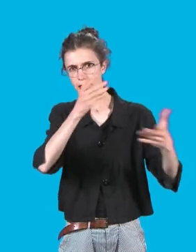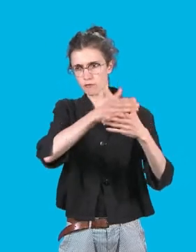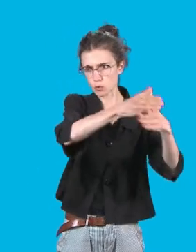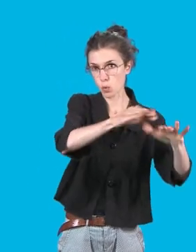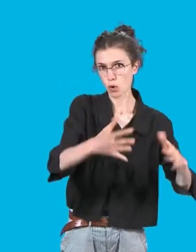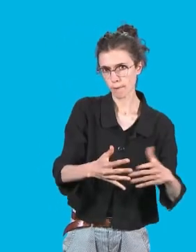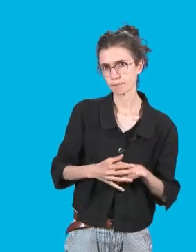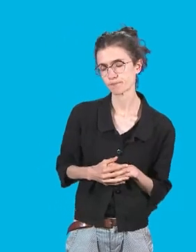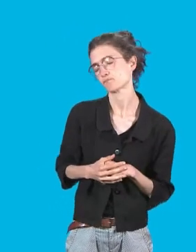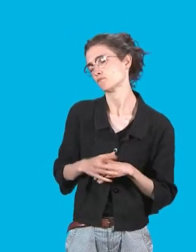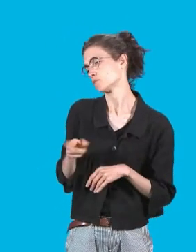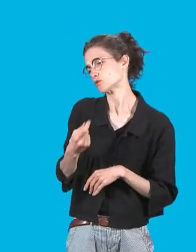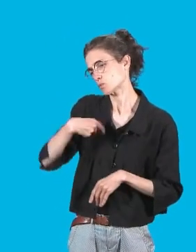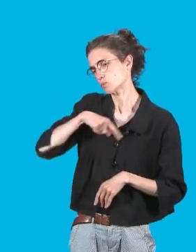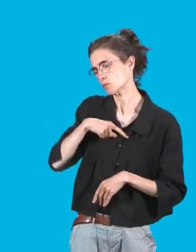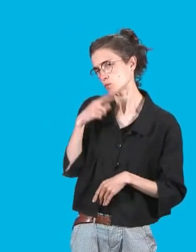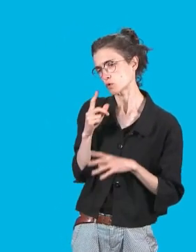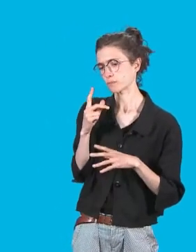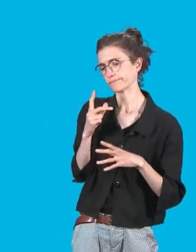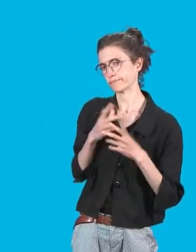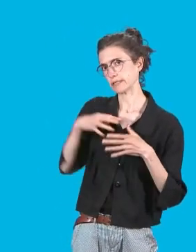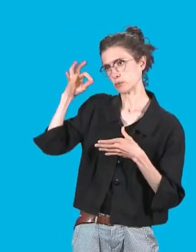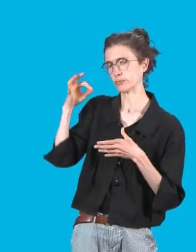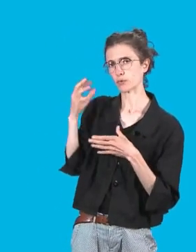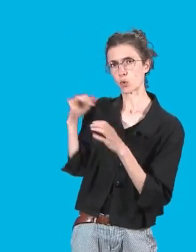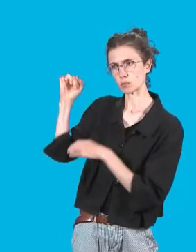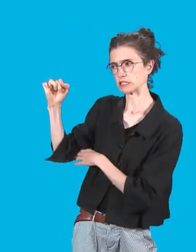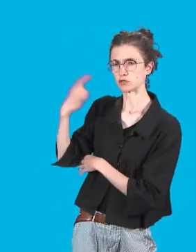communistes voteront donc cette délibération. Je vous remercie de votre attention.